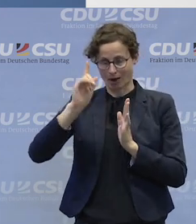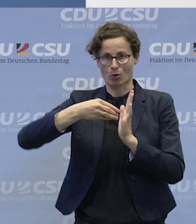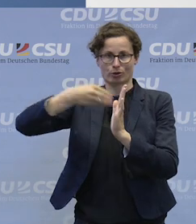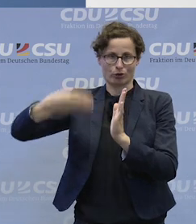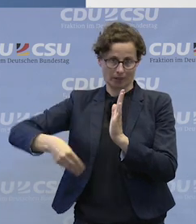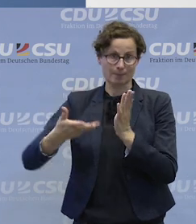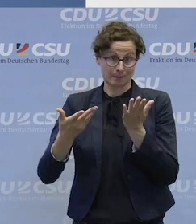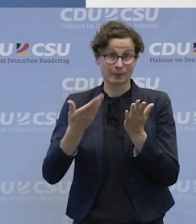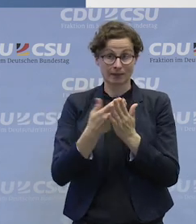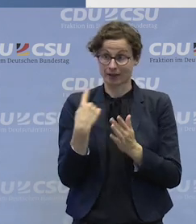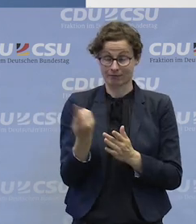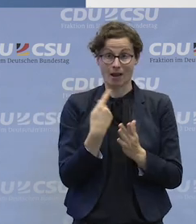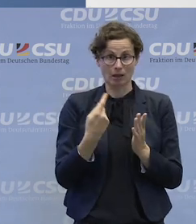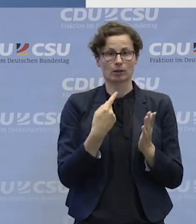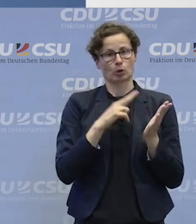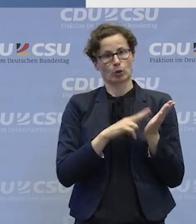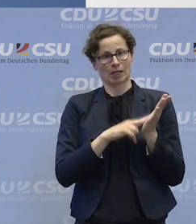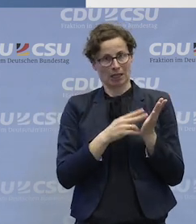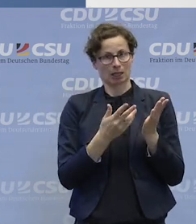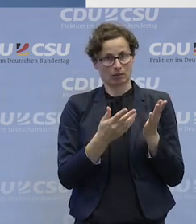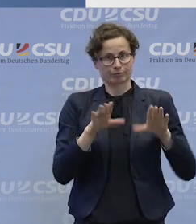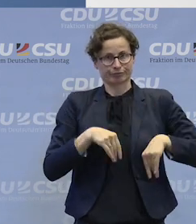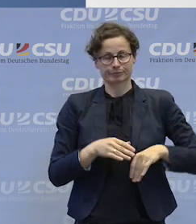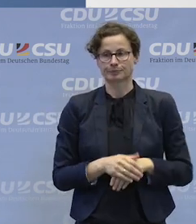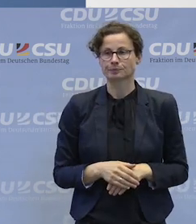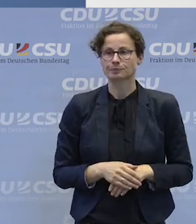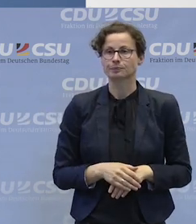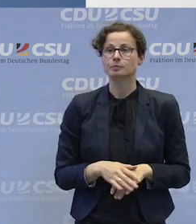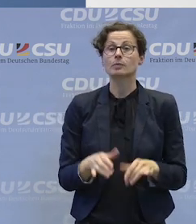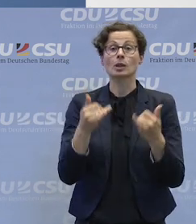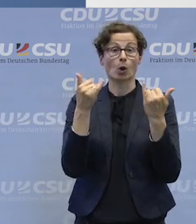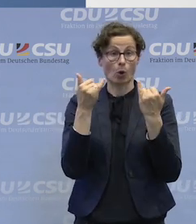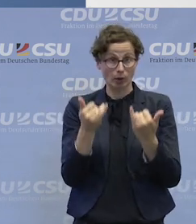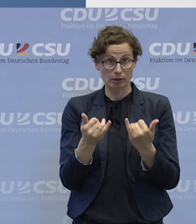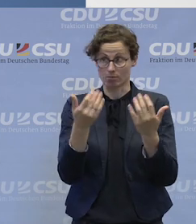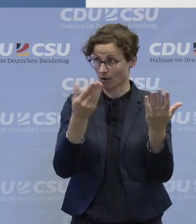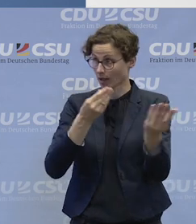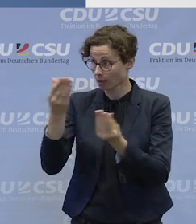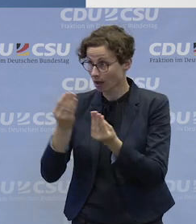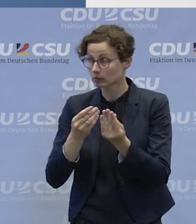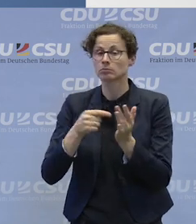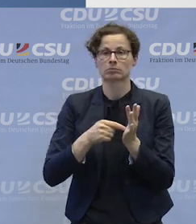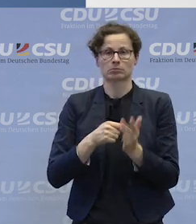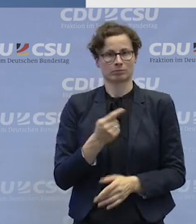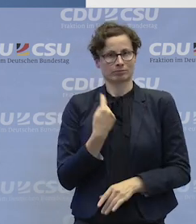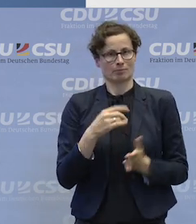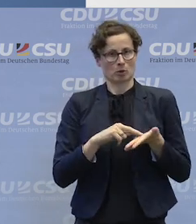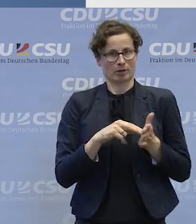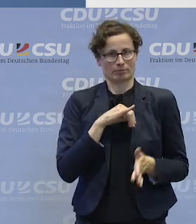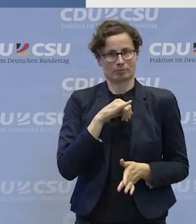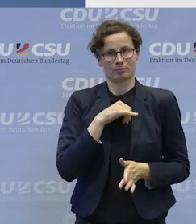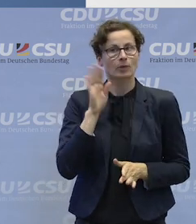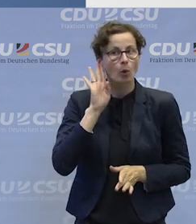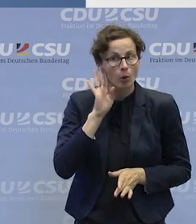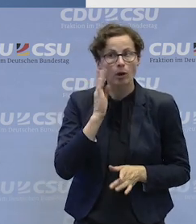mit Ihnen heute überlegen, wie kann jetzt der weitere Prozess Bundesteilhabegesetz, auch die Zukunft der Werkstätten einer